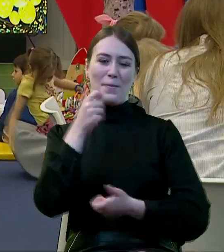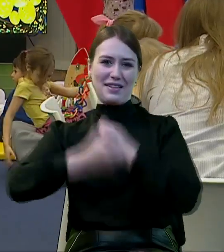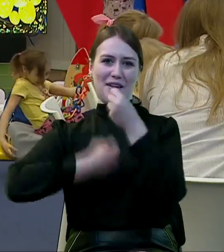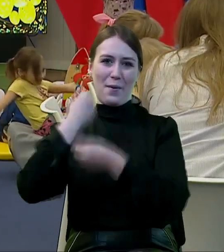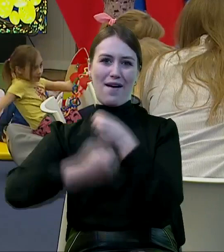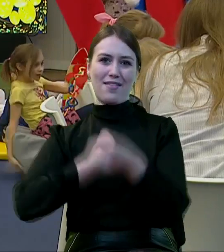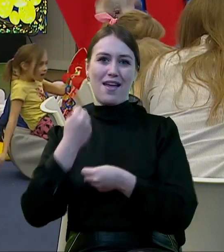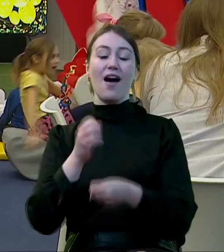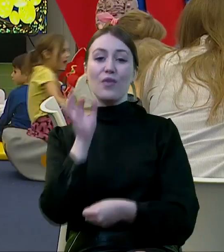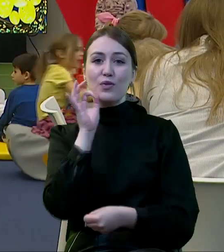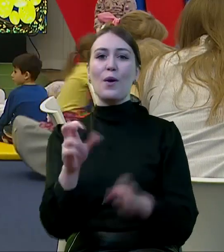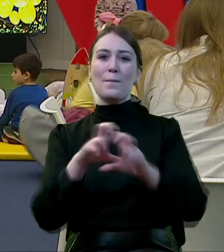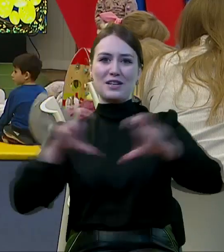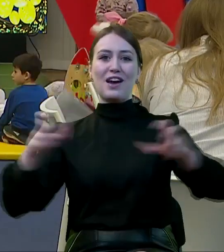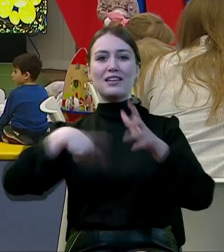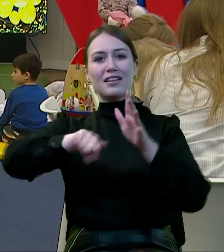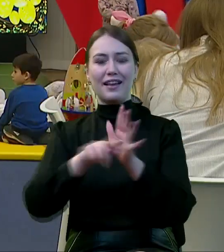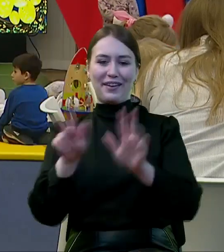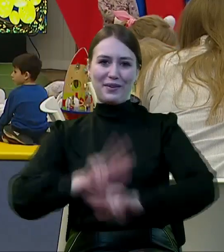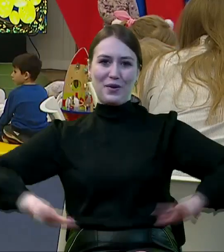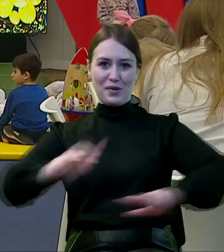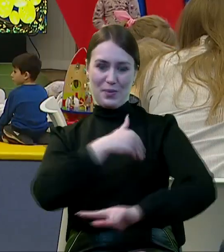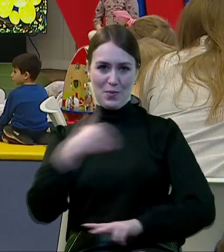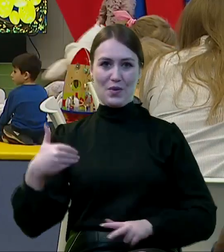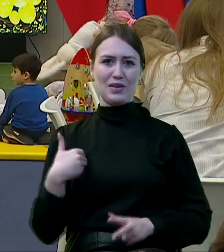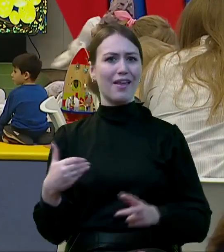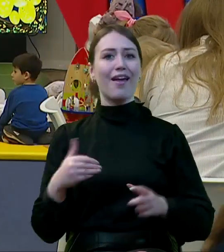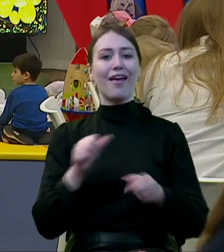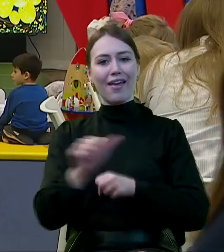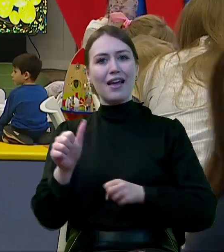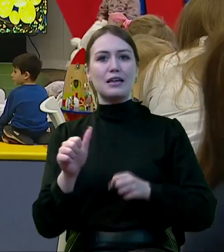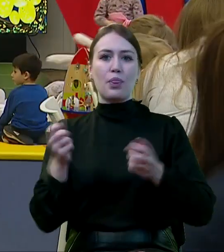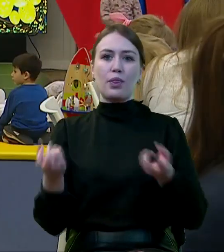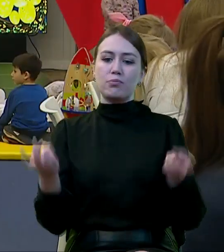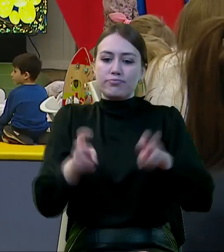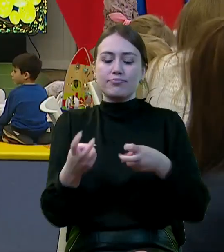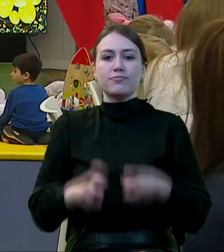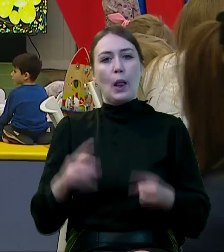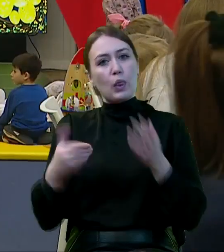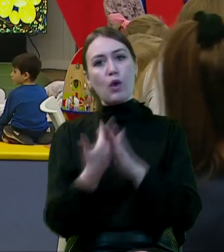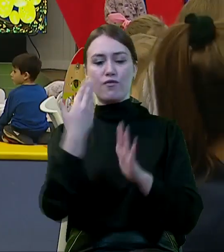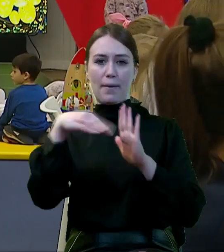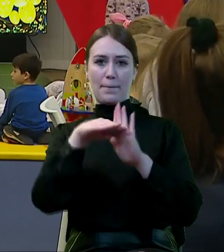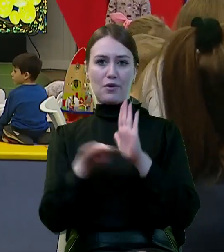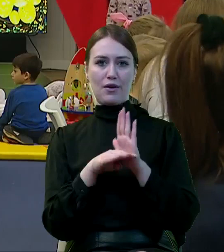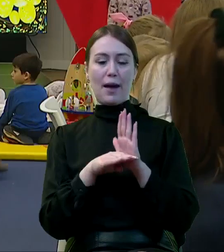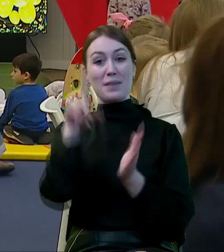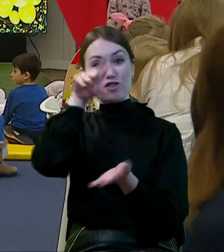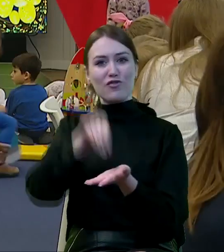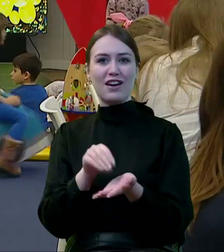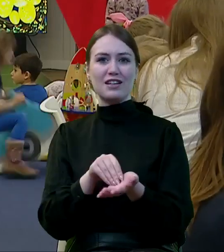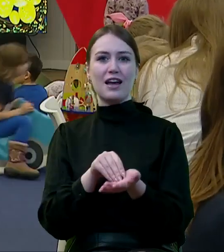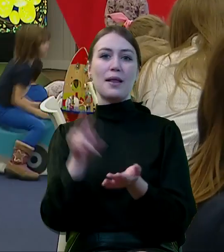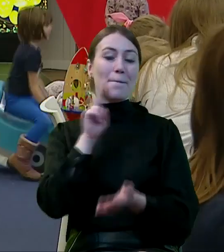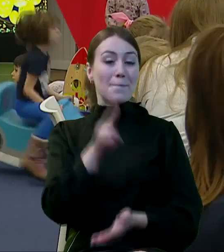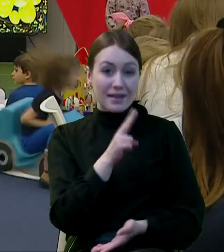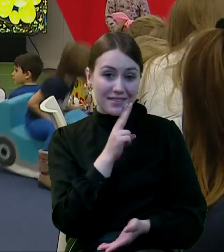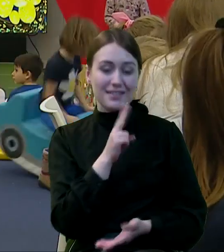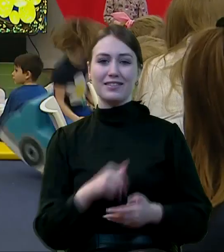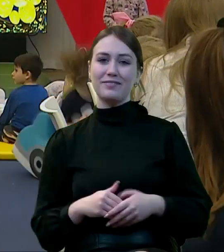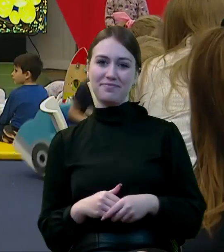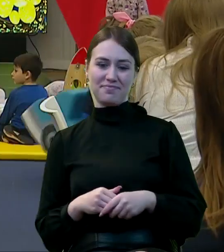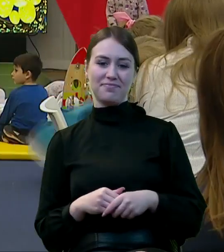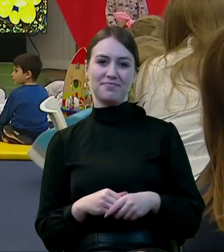działania, dobry czas dla polskich rodzin. Pojawiły się potem kolejne programy, czy świadczenie matczyne,